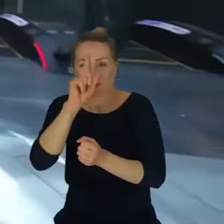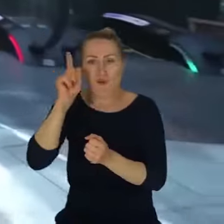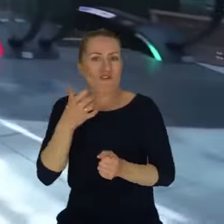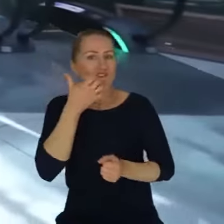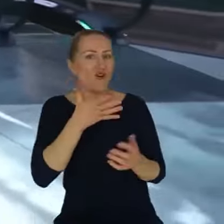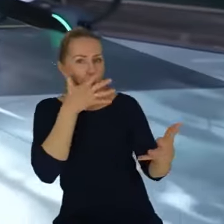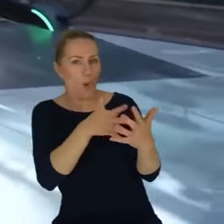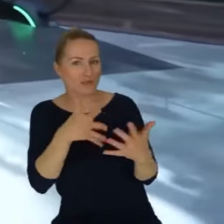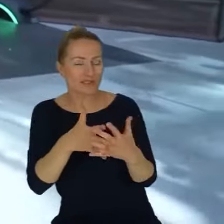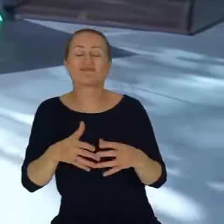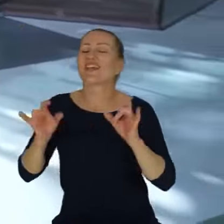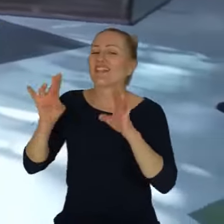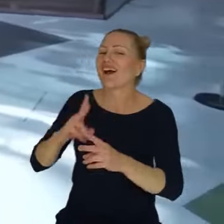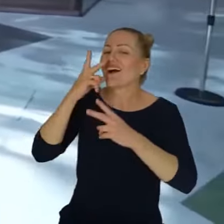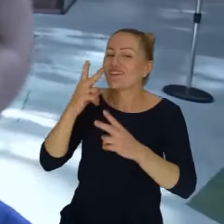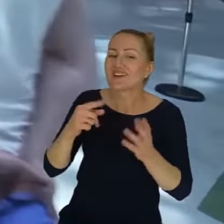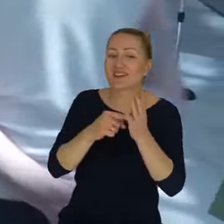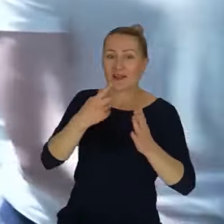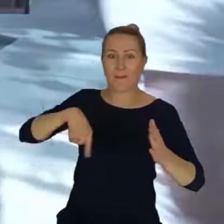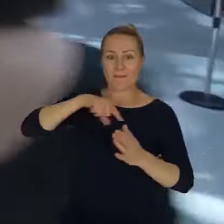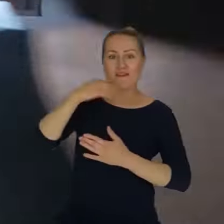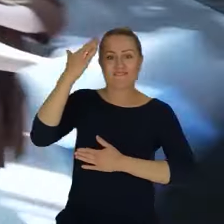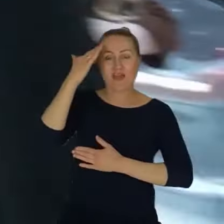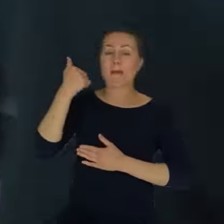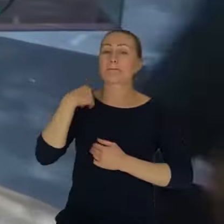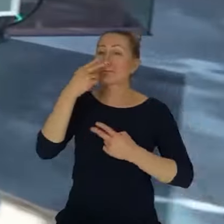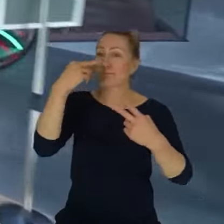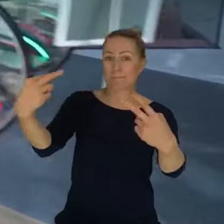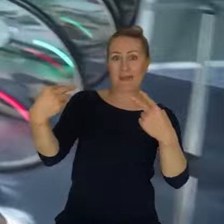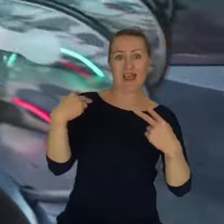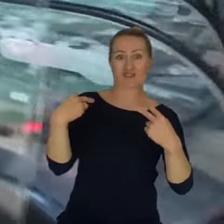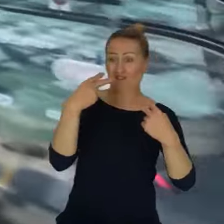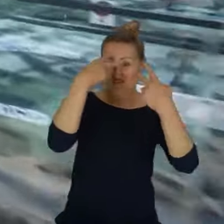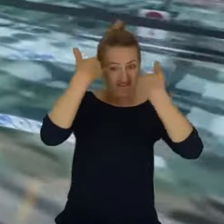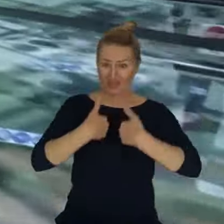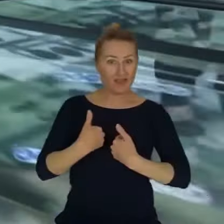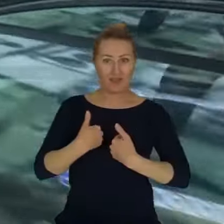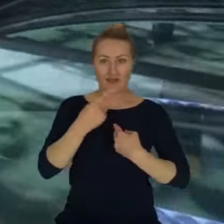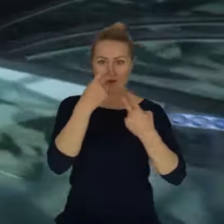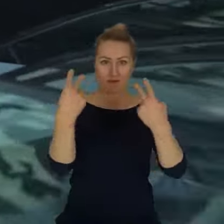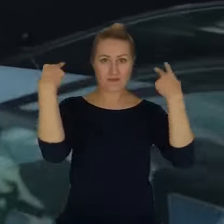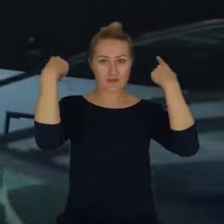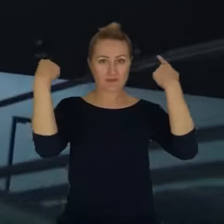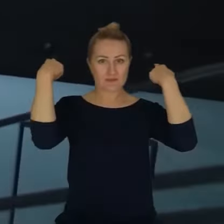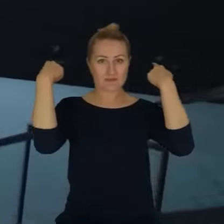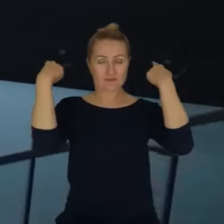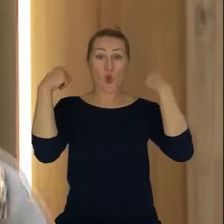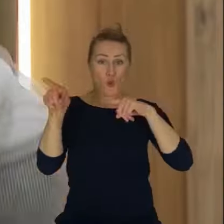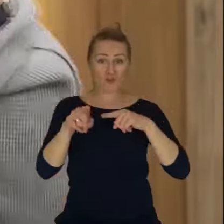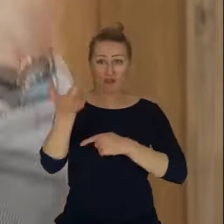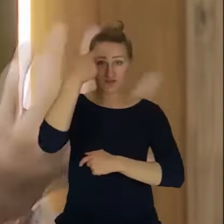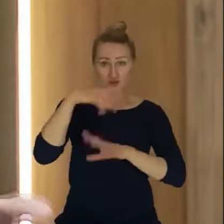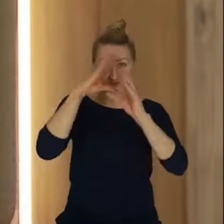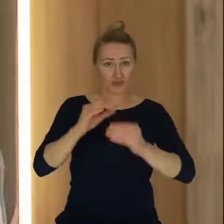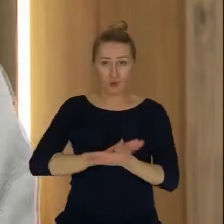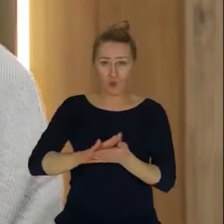zjawisko, że ktoś na nas patrzy i nie widzi, tylko patrzy na ścianę. Tak, prawda? Tam. To jest brak szacunku. I teraz, jeżeli tego nie ma, to